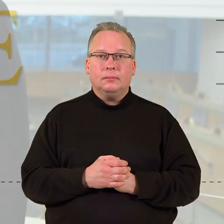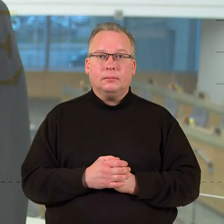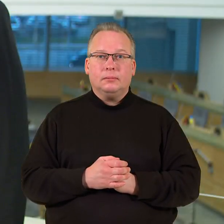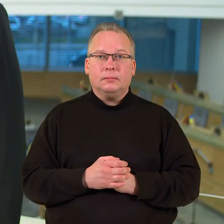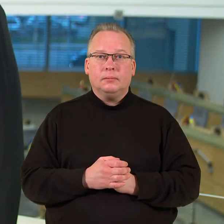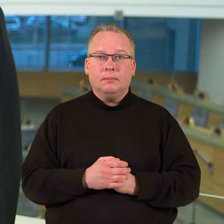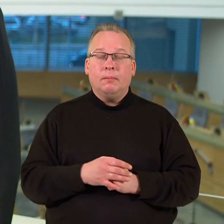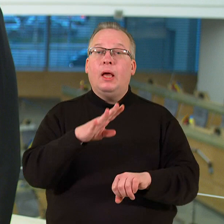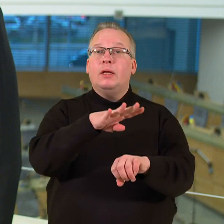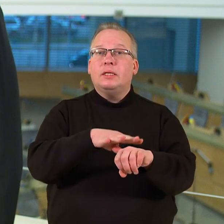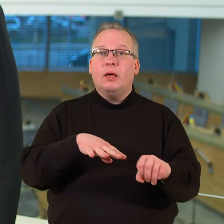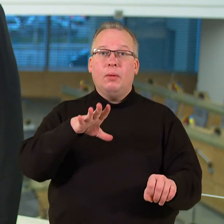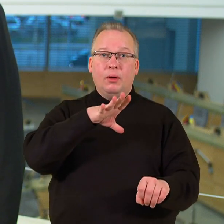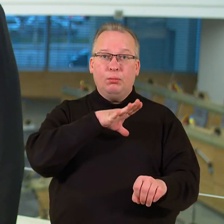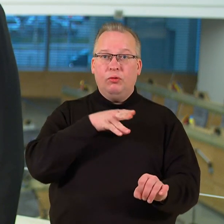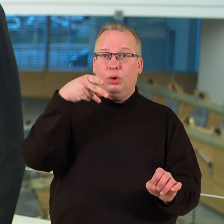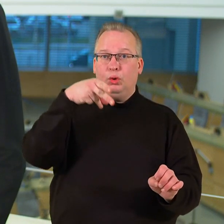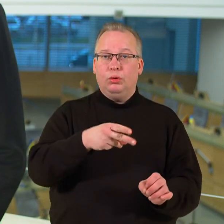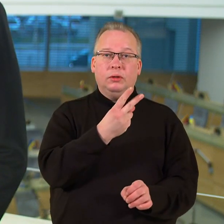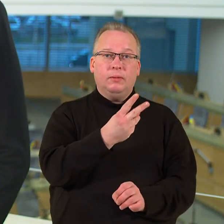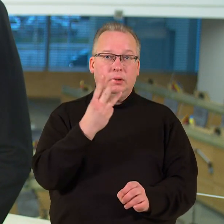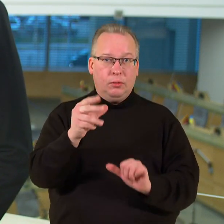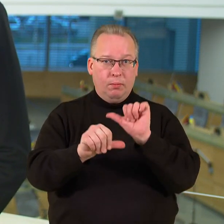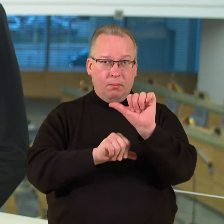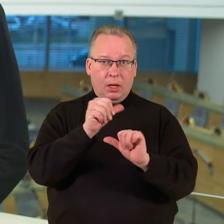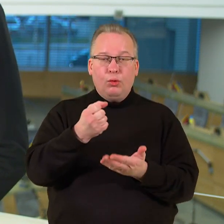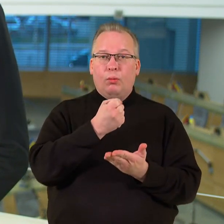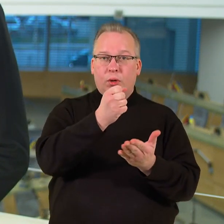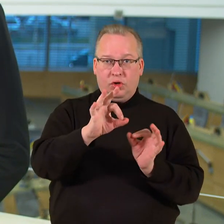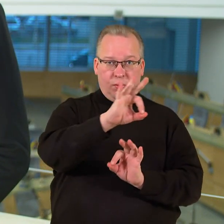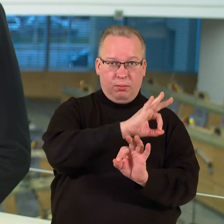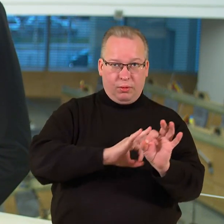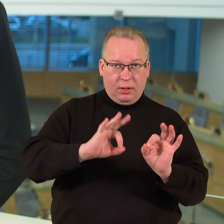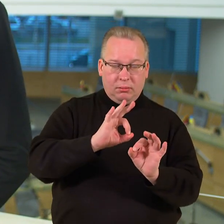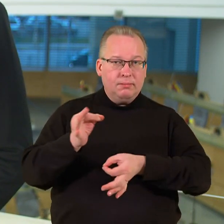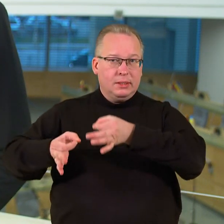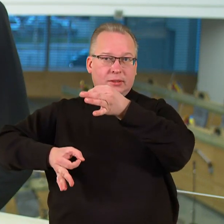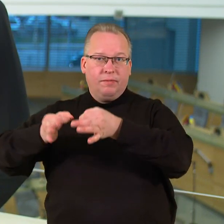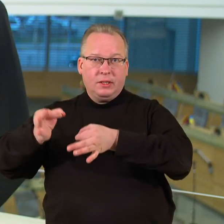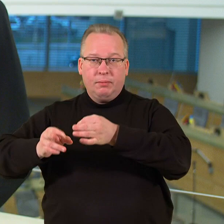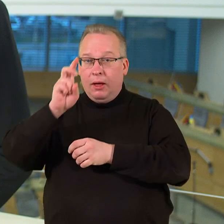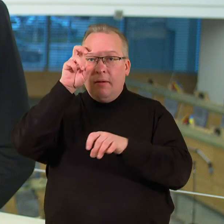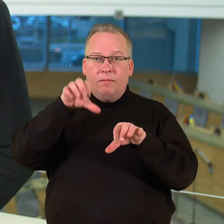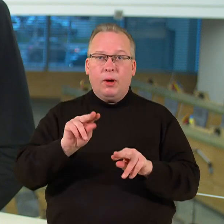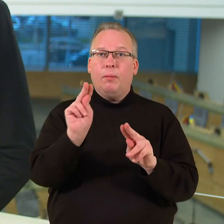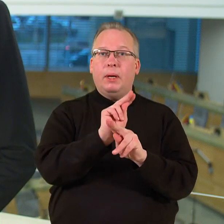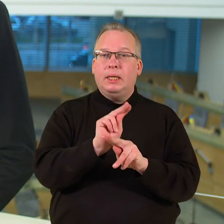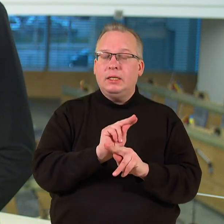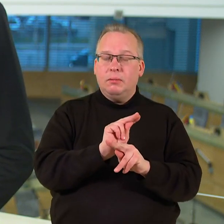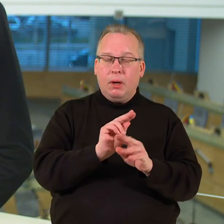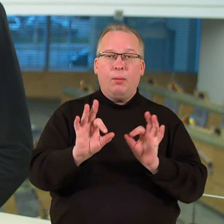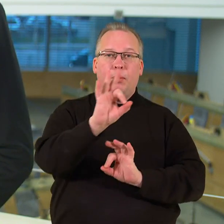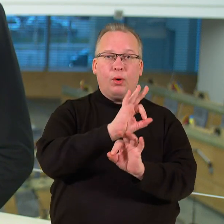Seime vyko antrasis 2023 m. biudžeto projekto svarstimas. Vyriausybės patikslintame projekte